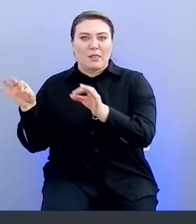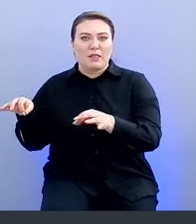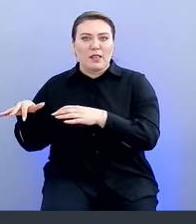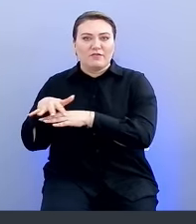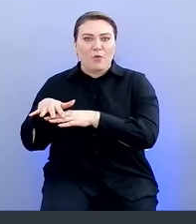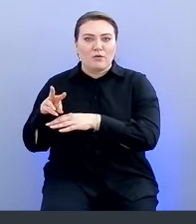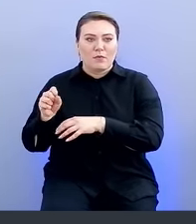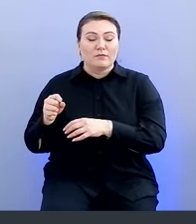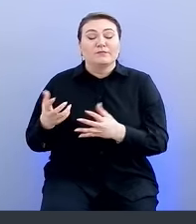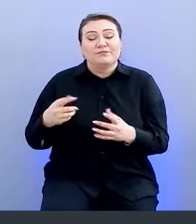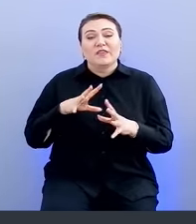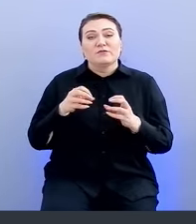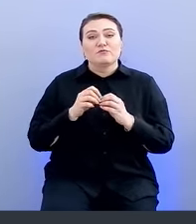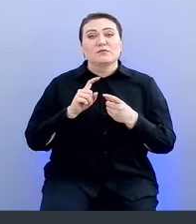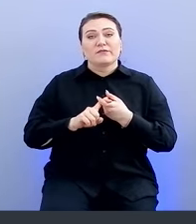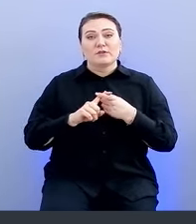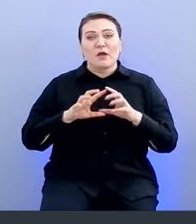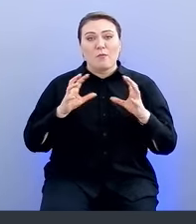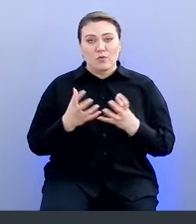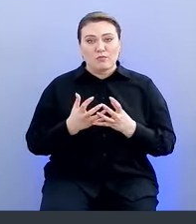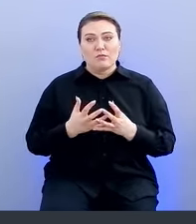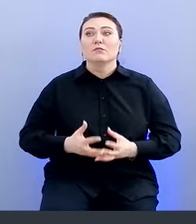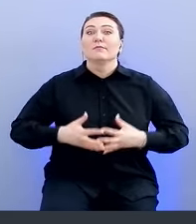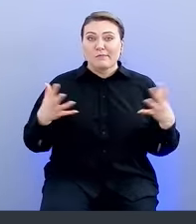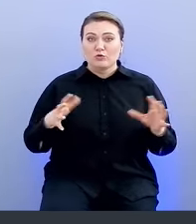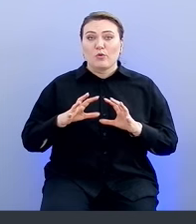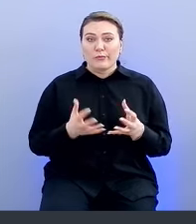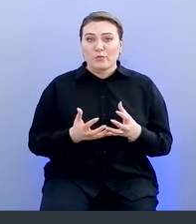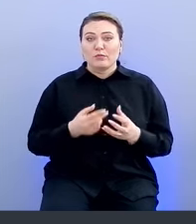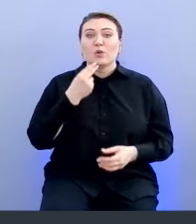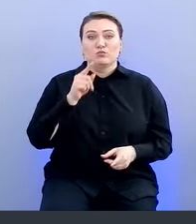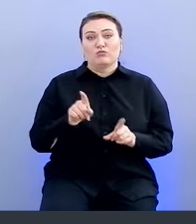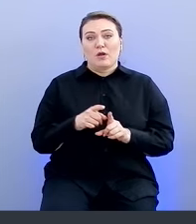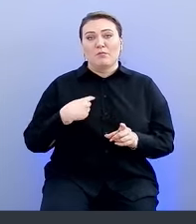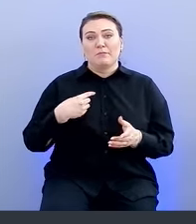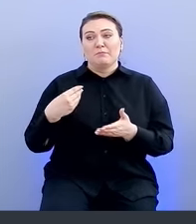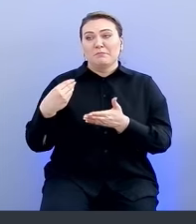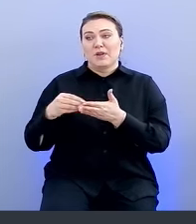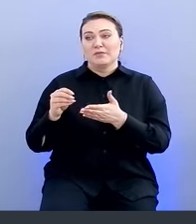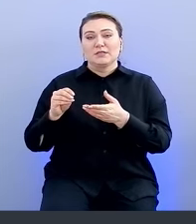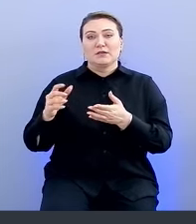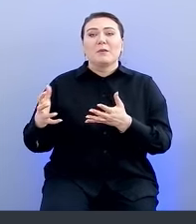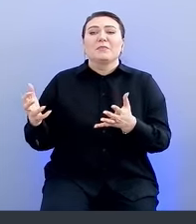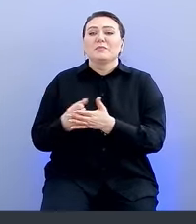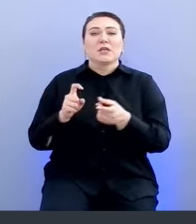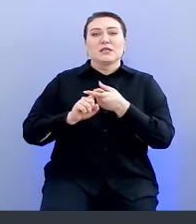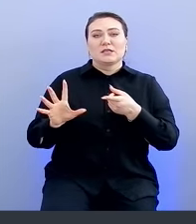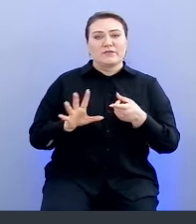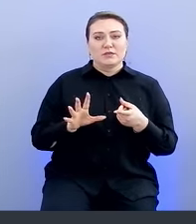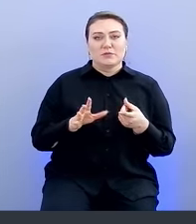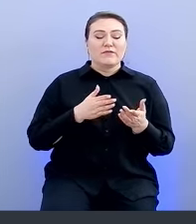зависимости от объемов. То есть если у вас большой объем, то лучше как мы приобрести независимость в рамках управления